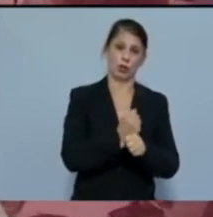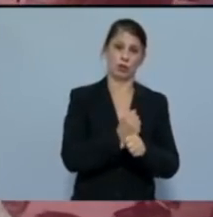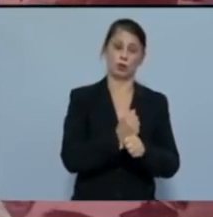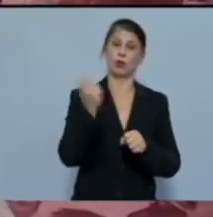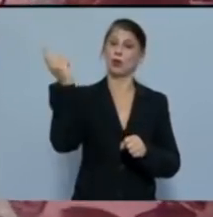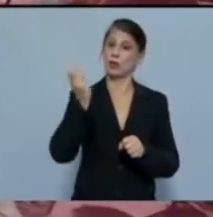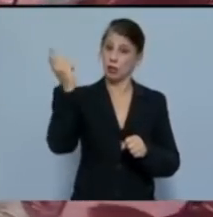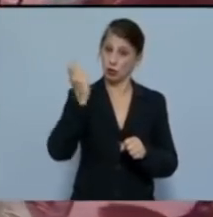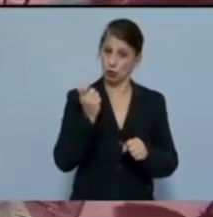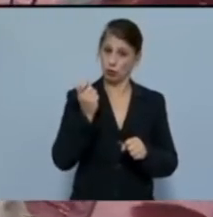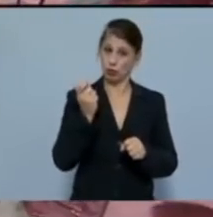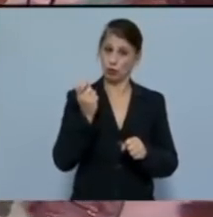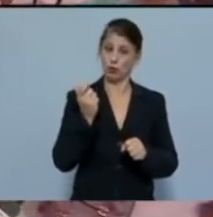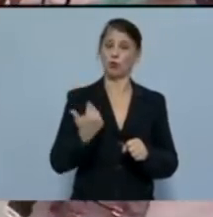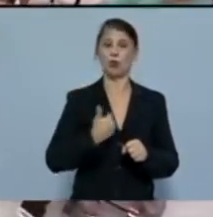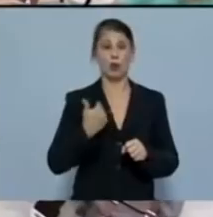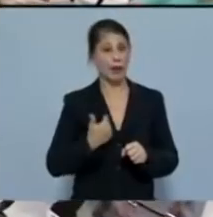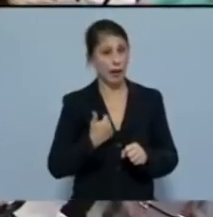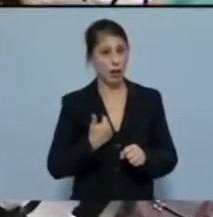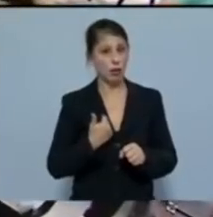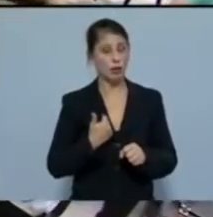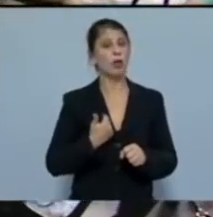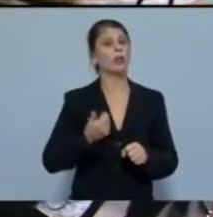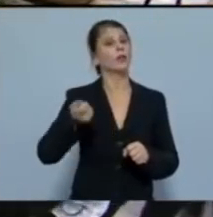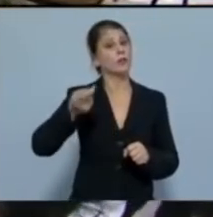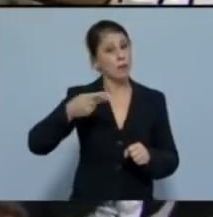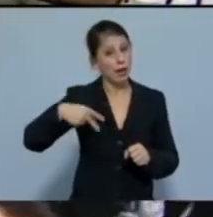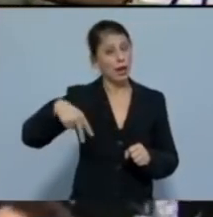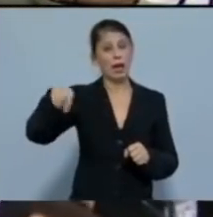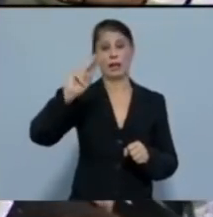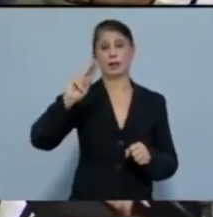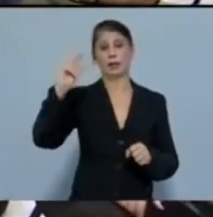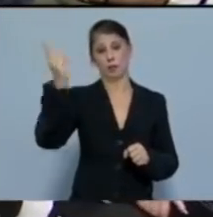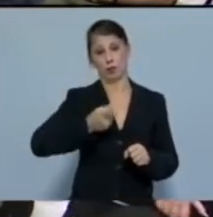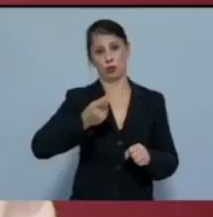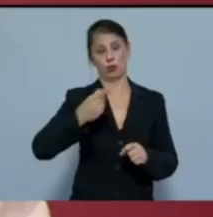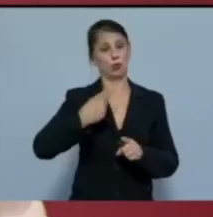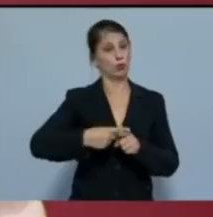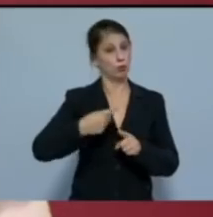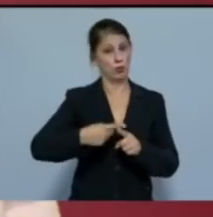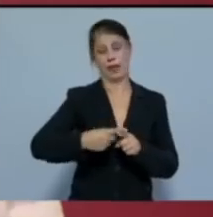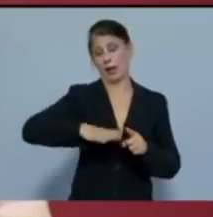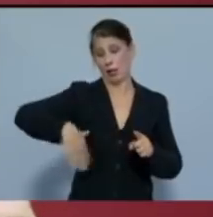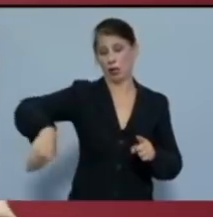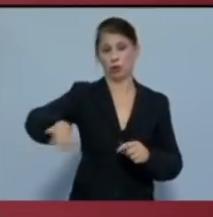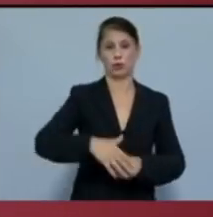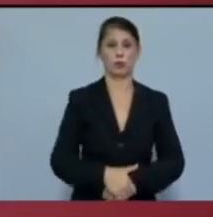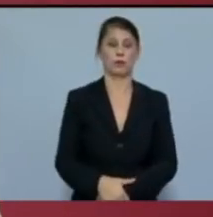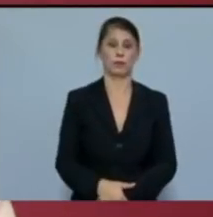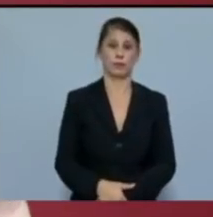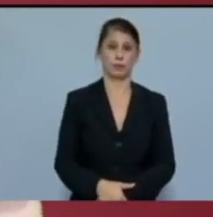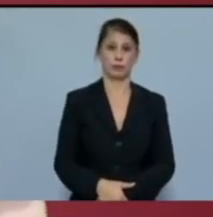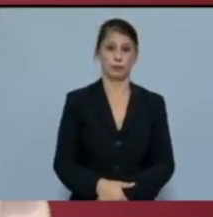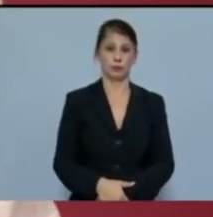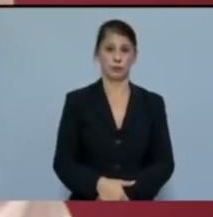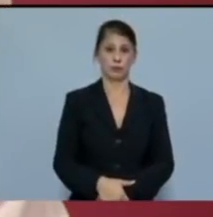συνταξιούχων, των νέων, της συντριπτικής, δηλαδή πλειοψηφίας του ελληνικού λαού. Τα φορολογικά